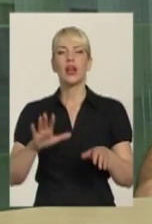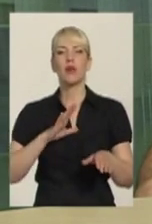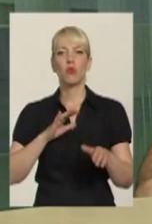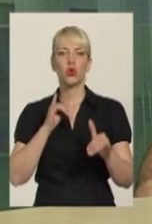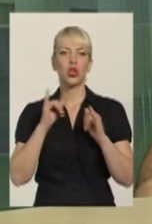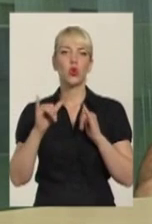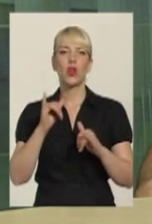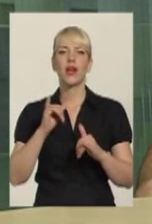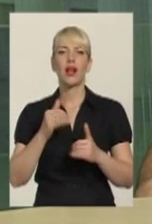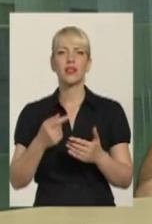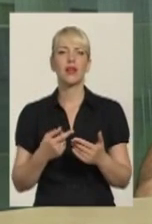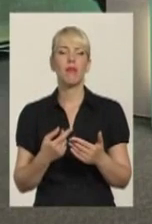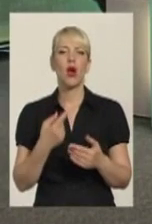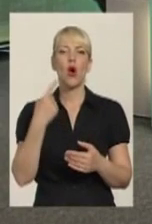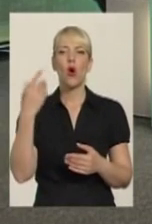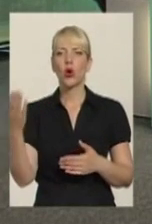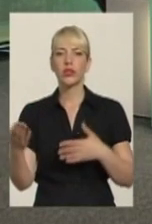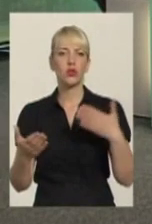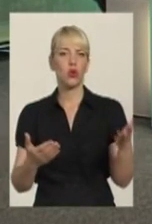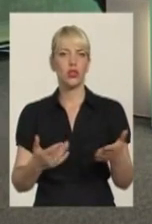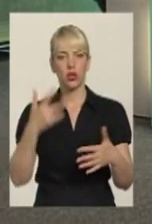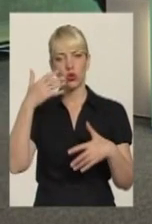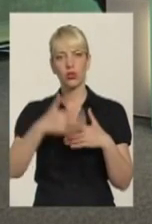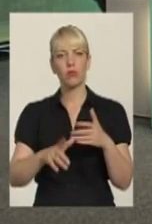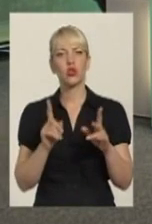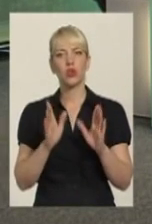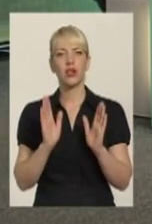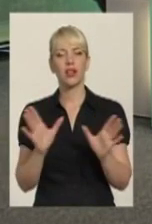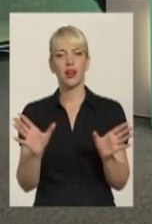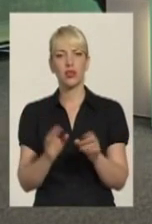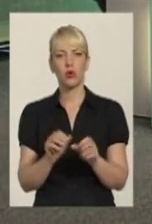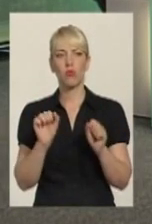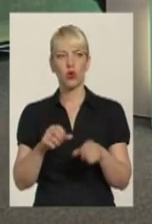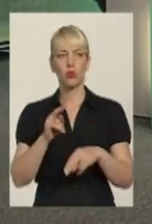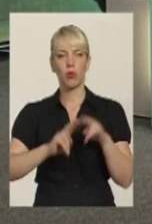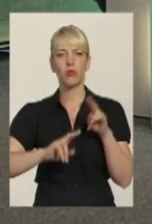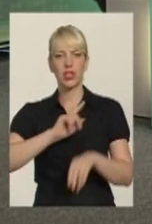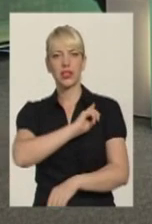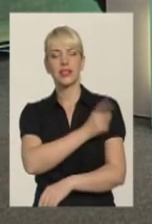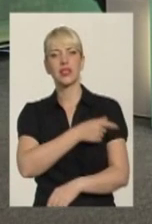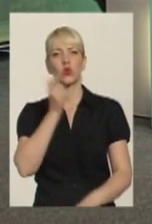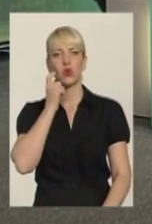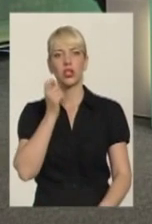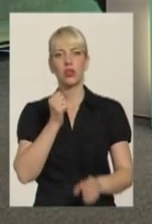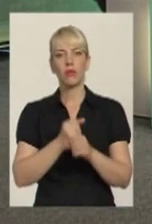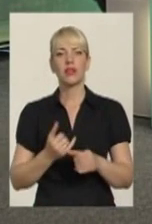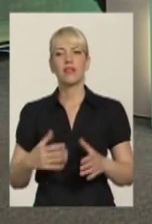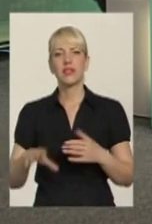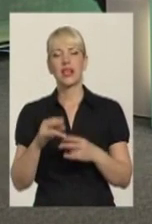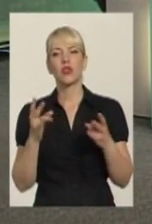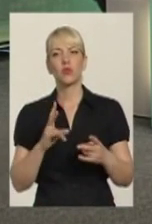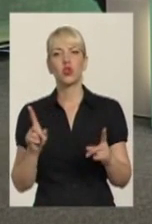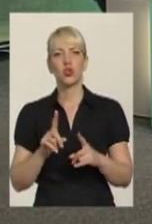один до одного, розуміючи те, що тільки разом ми можемо побудувати сильну Україну і зробити все необхідне для того, щоб